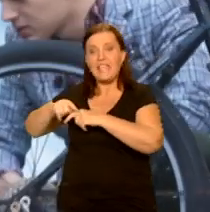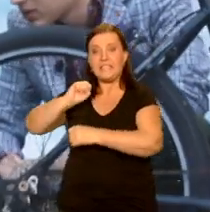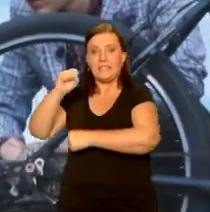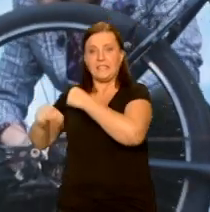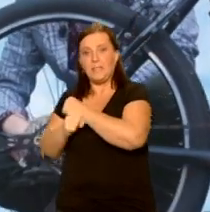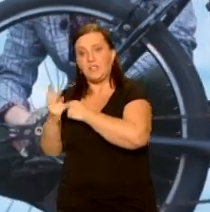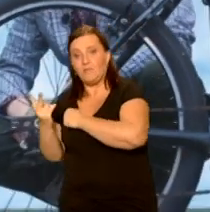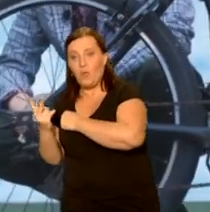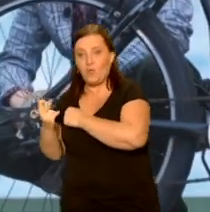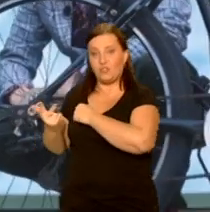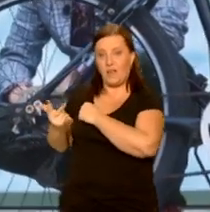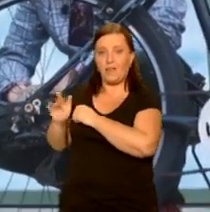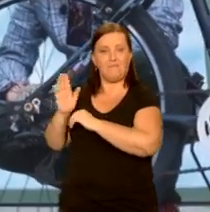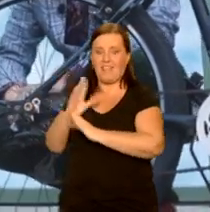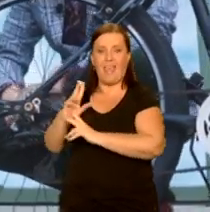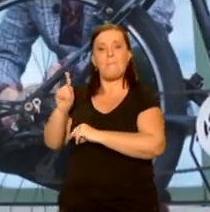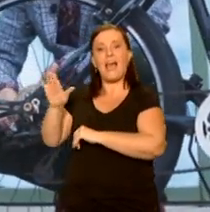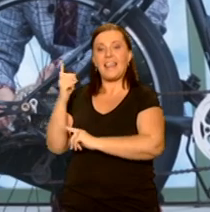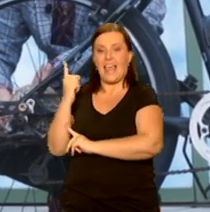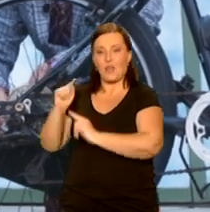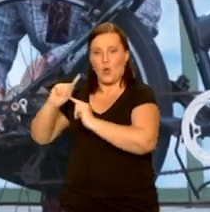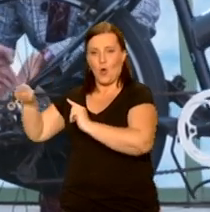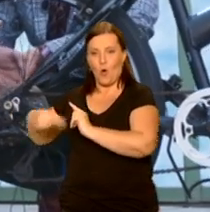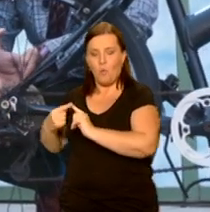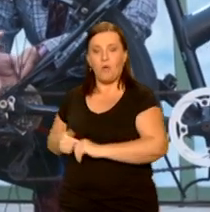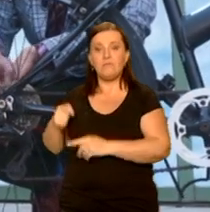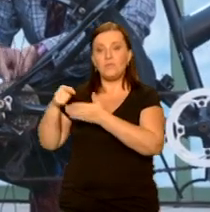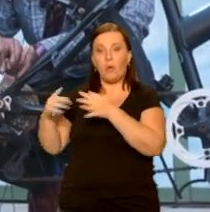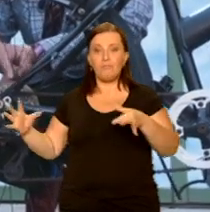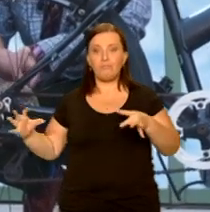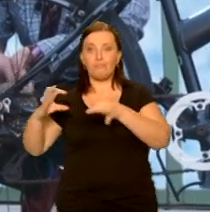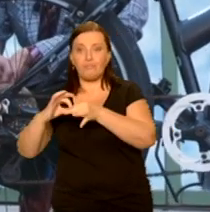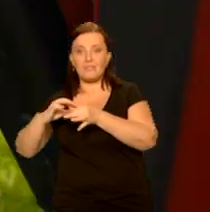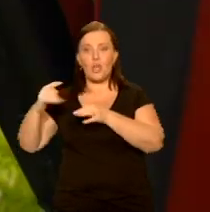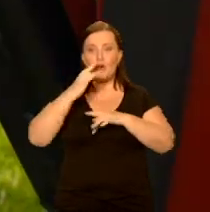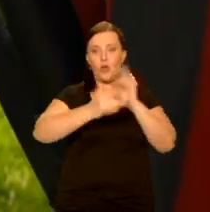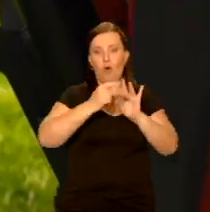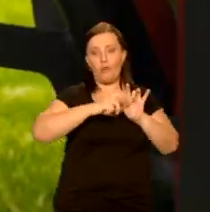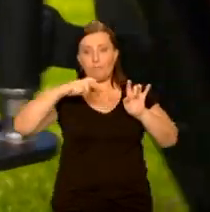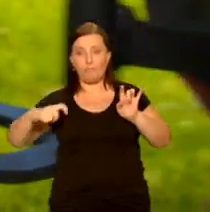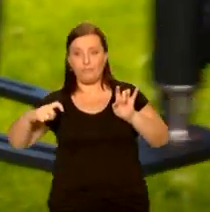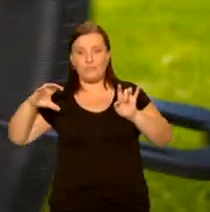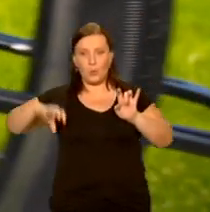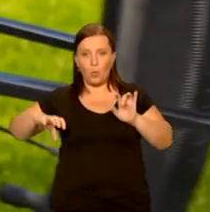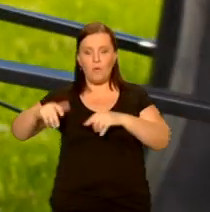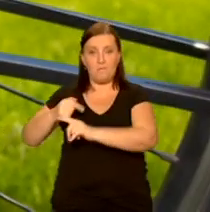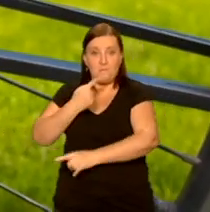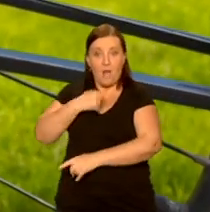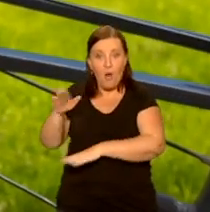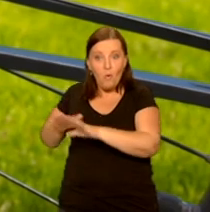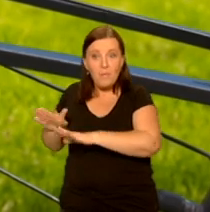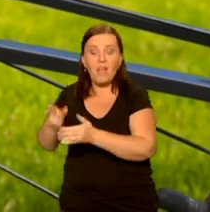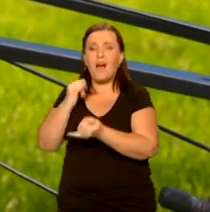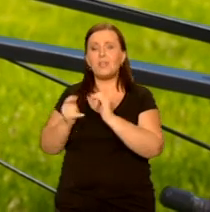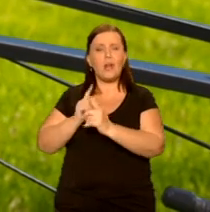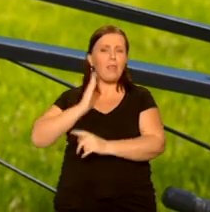tylko jedno koło. Jest zgrabnym przedłużeniem roweru, zajmuje zdecydowanie mniej miejsca, a podczas długich